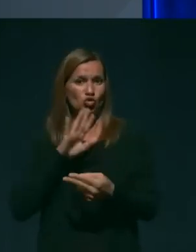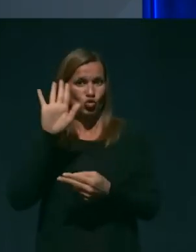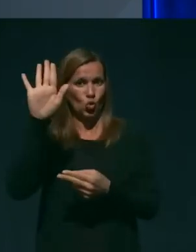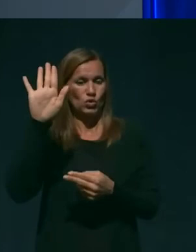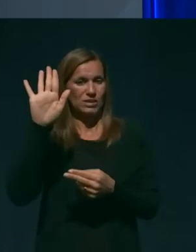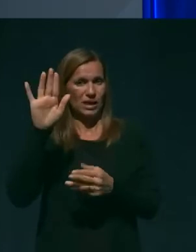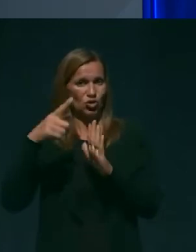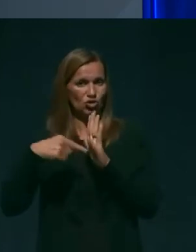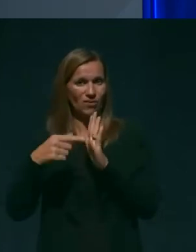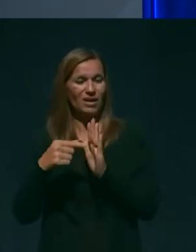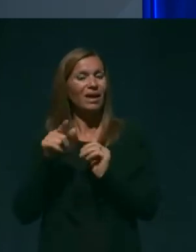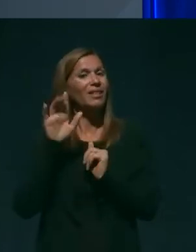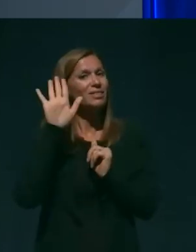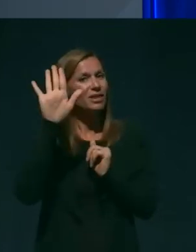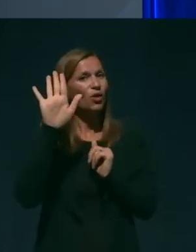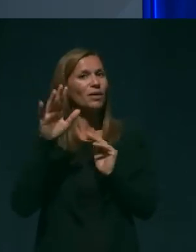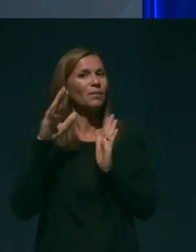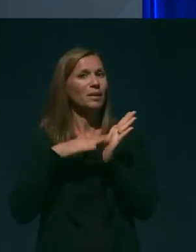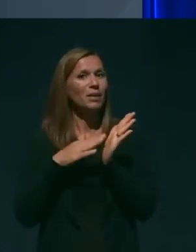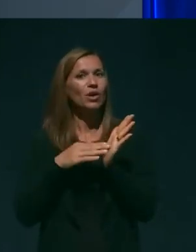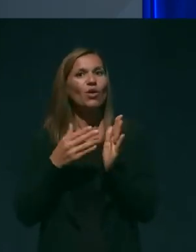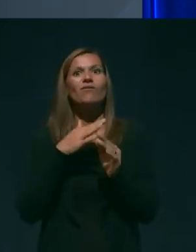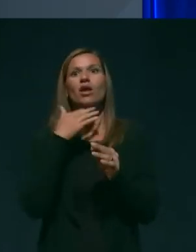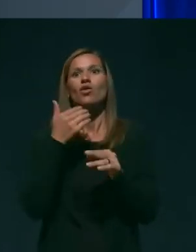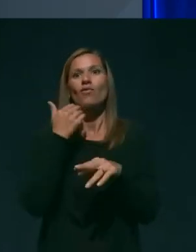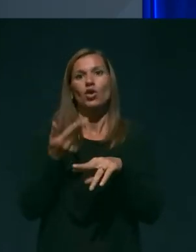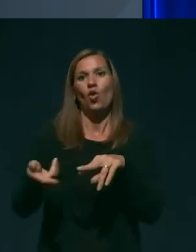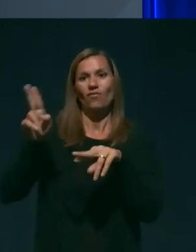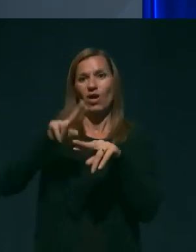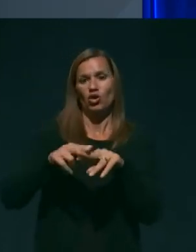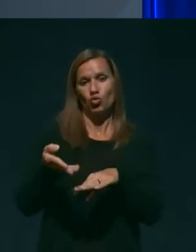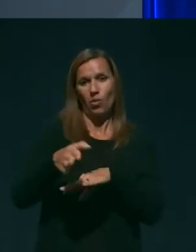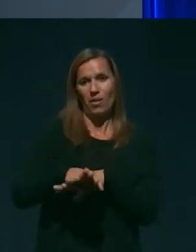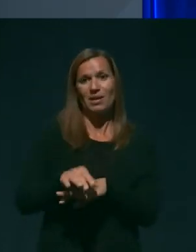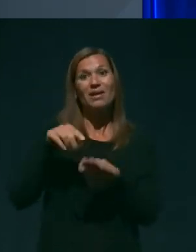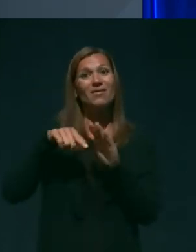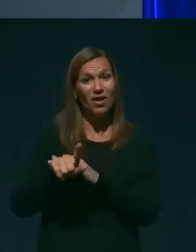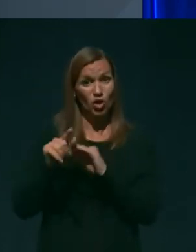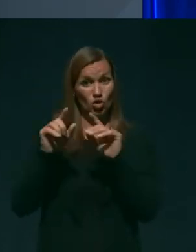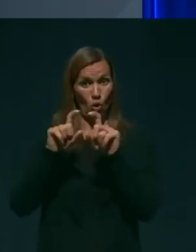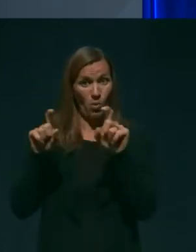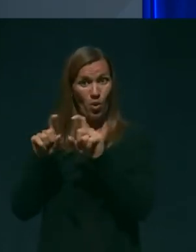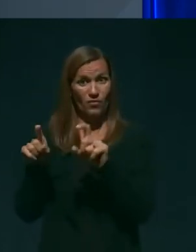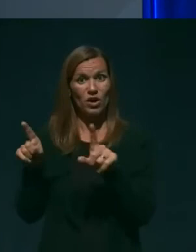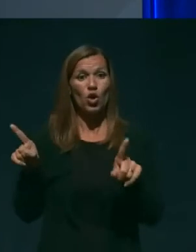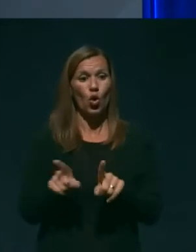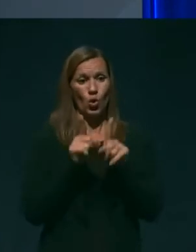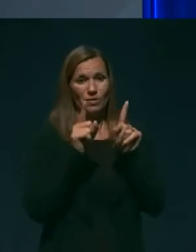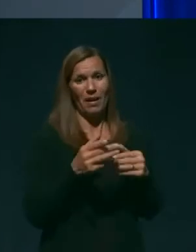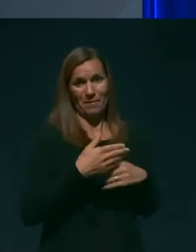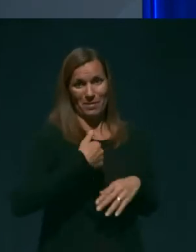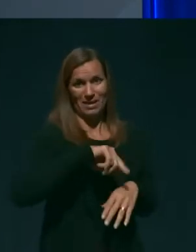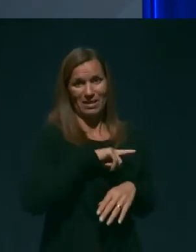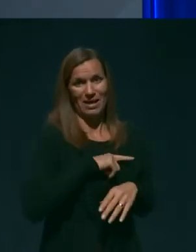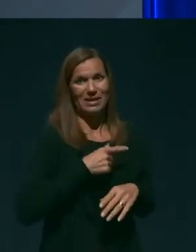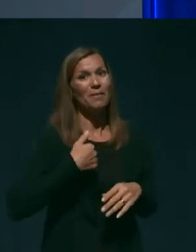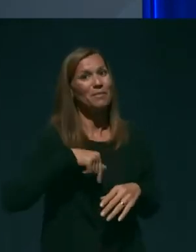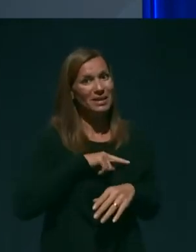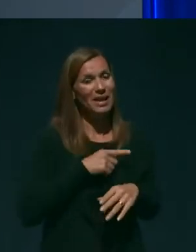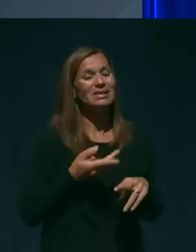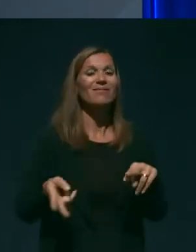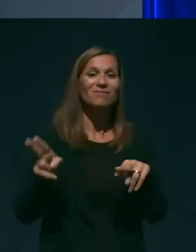njihovem primeru jih je bistveno, bistveno več umrlo v domovih, kot pri nas. Pri nas jih je bilo več